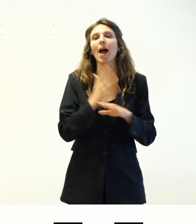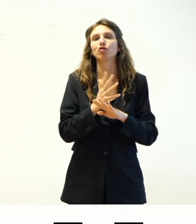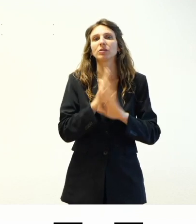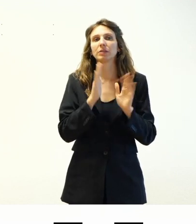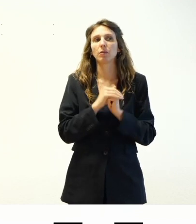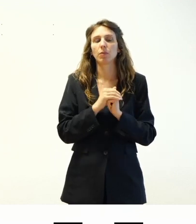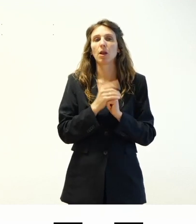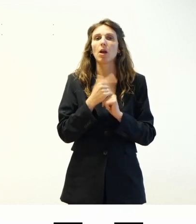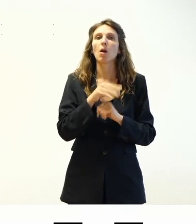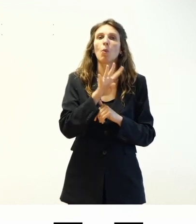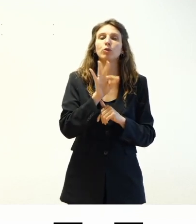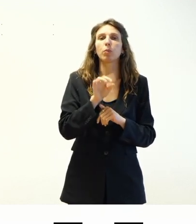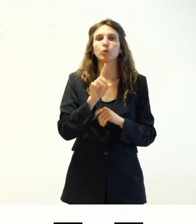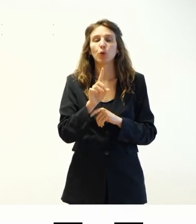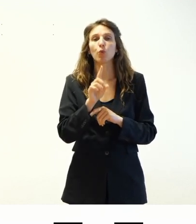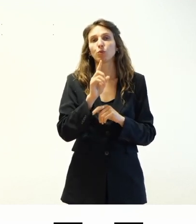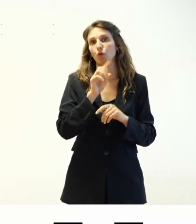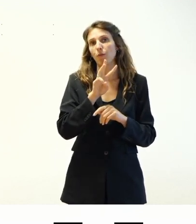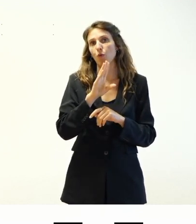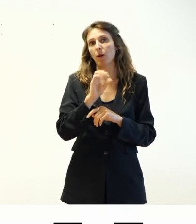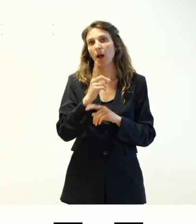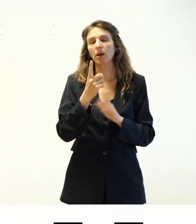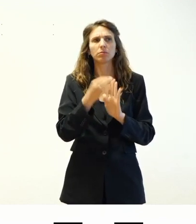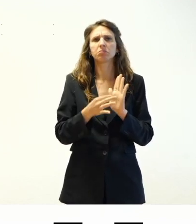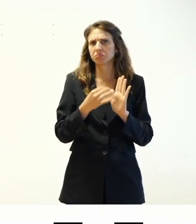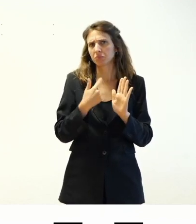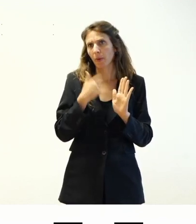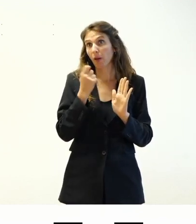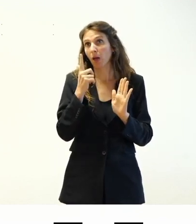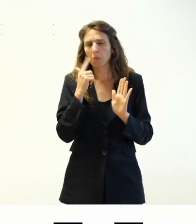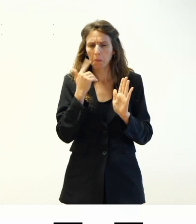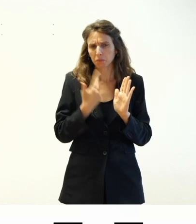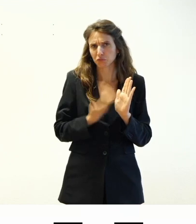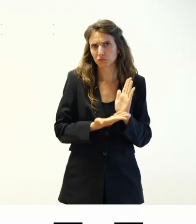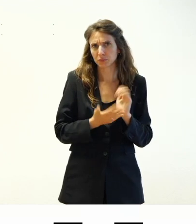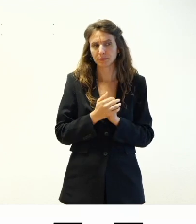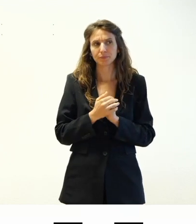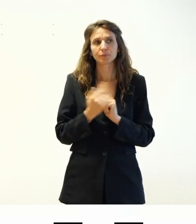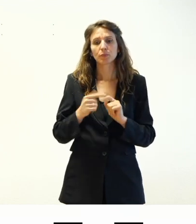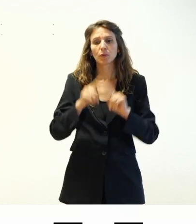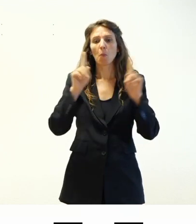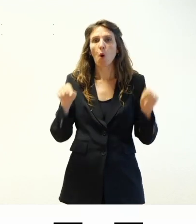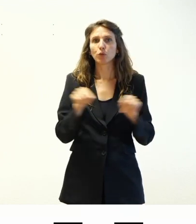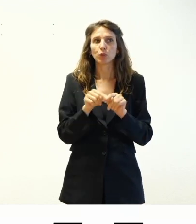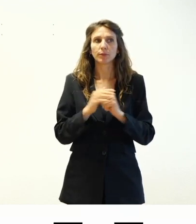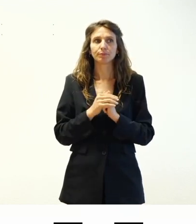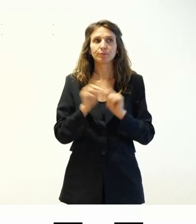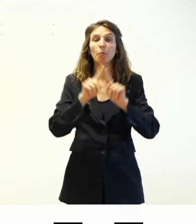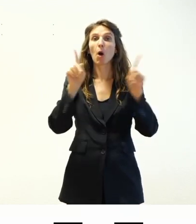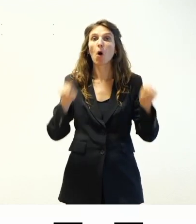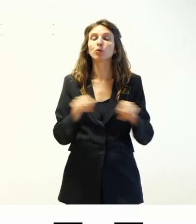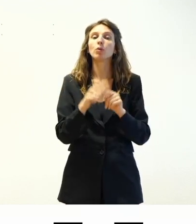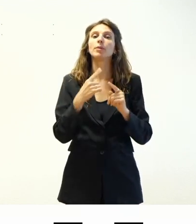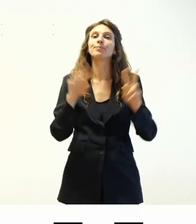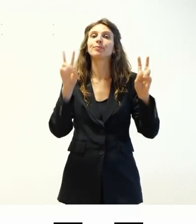4.1.2 delle WCAG niente di strato sferico moduli tutti i temi di wordpress devono